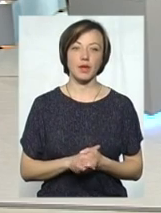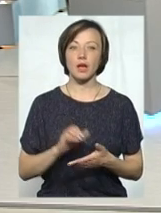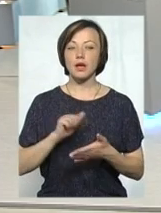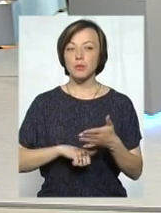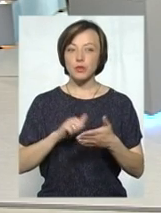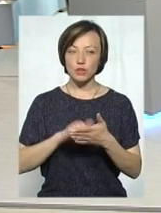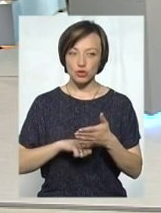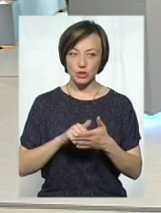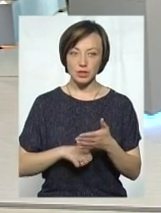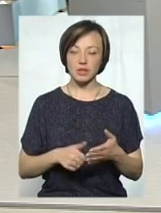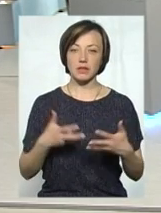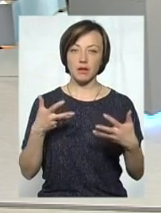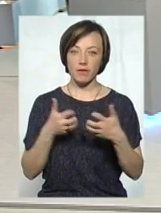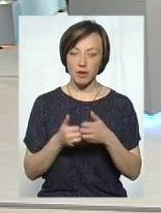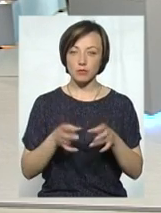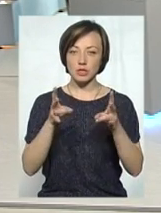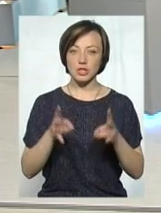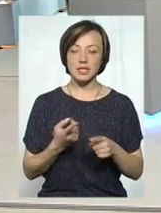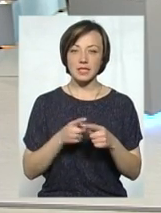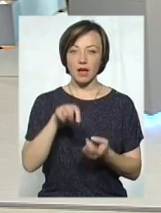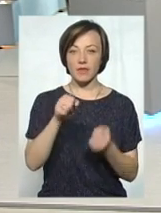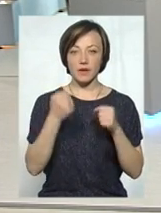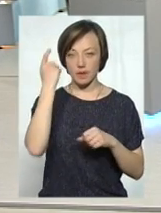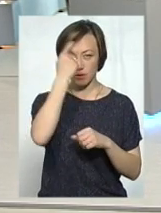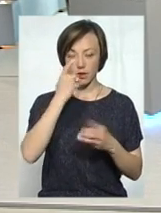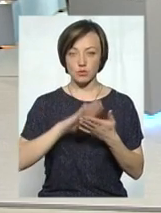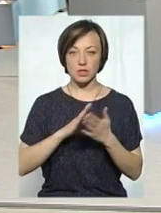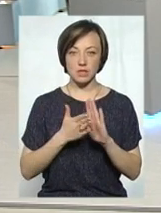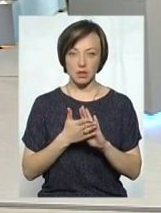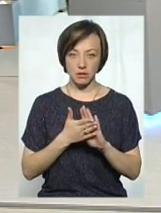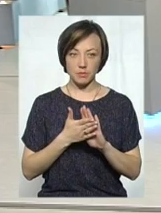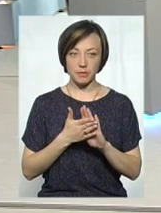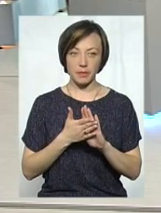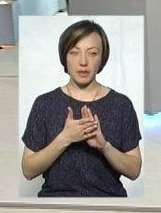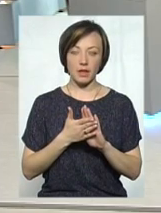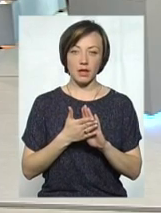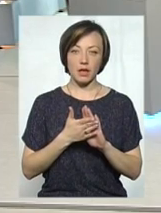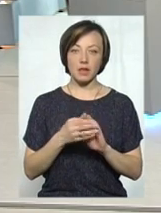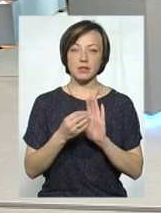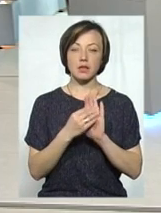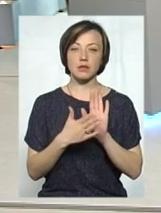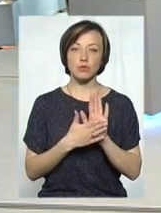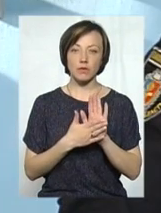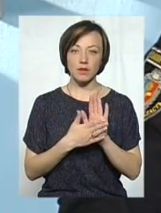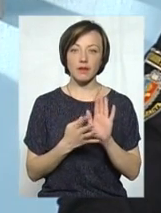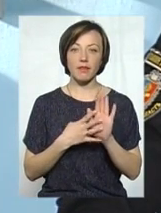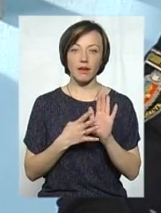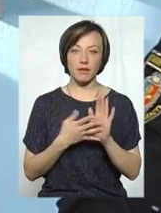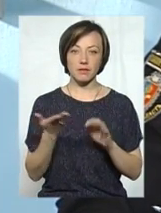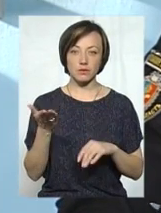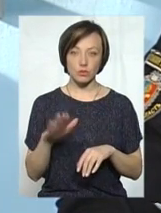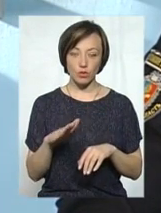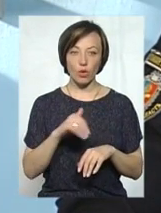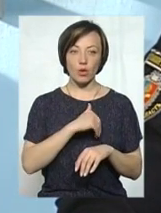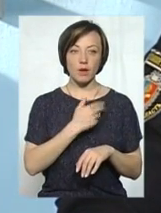Причини ДТП з постраждалими – це керування в нетверзому стані таких ДТП зареєстровано 9. Я хотів би просто,